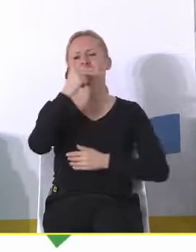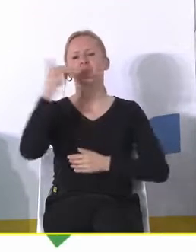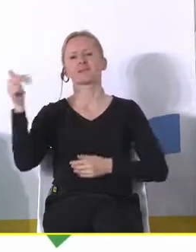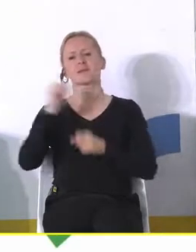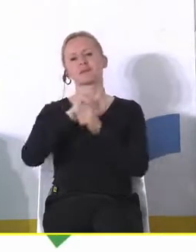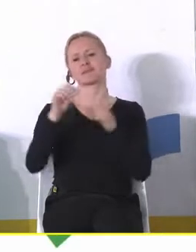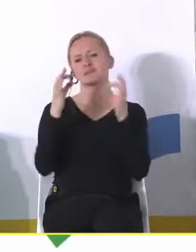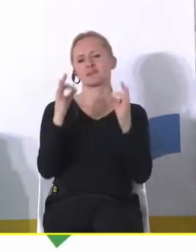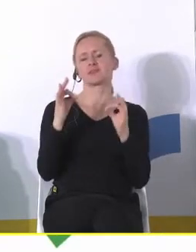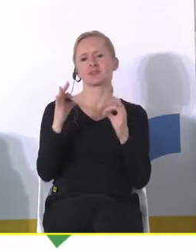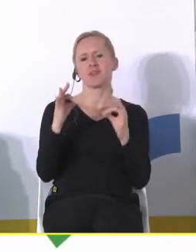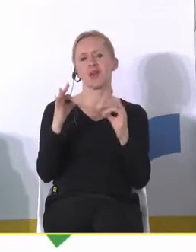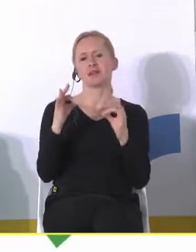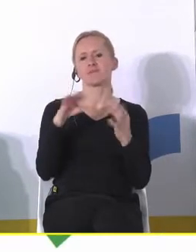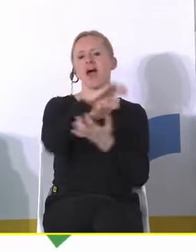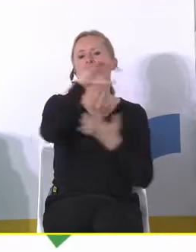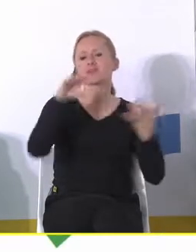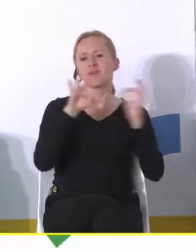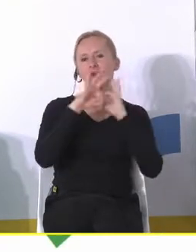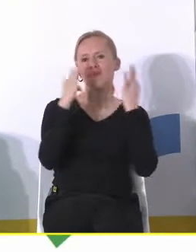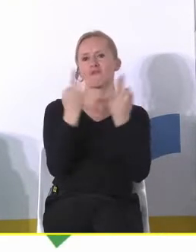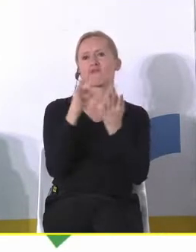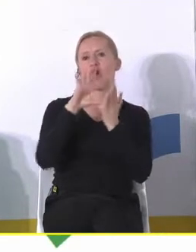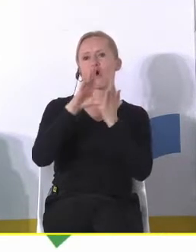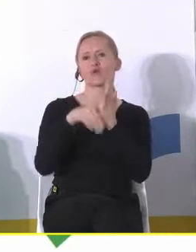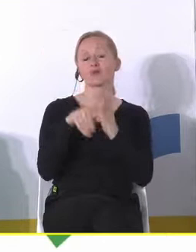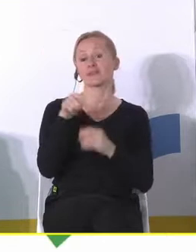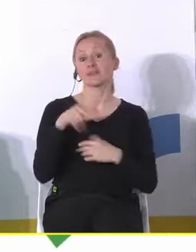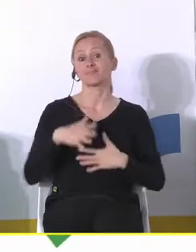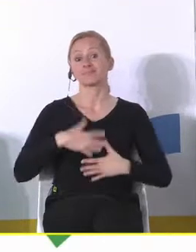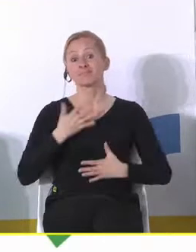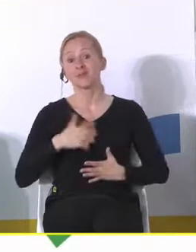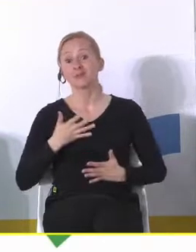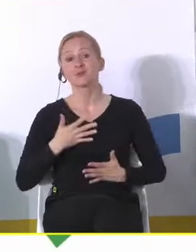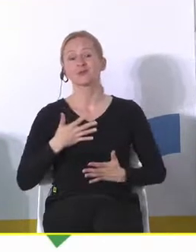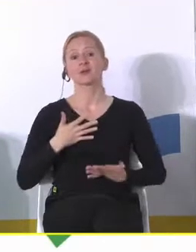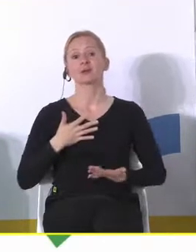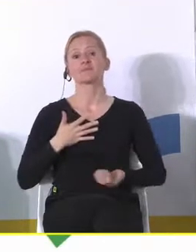pojawił tutaj w ramach Światowego Forum Miejskiego, bo mam wrażenie, że...